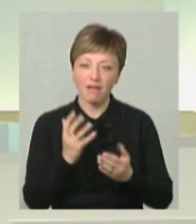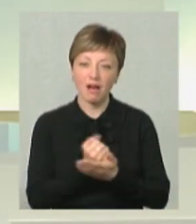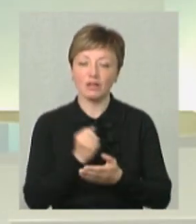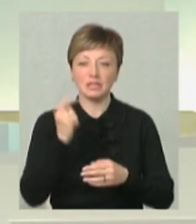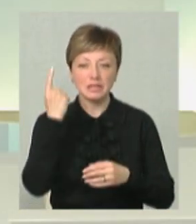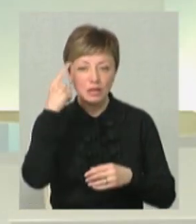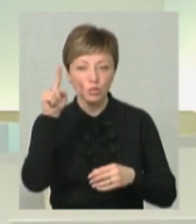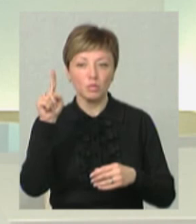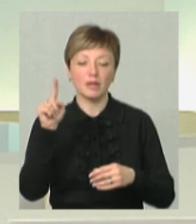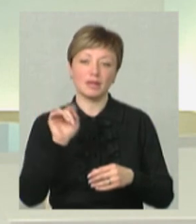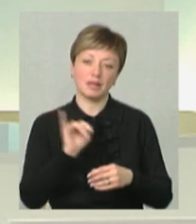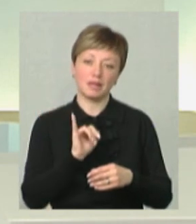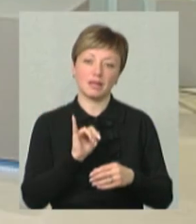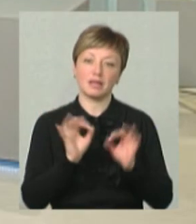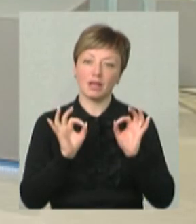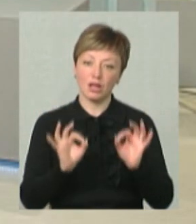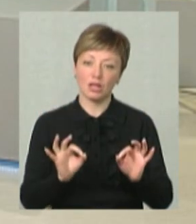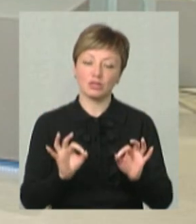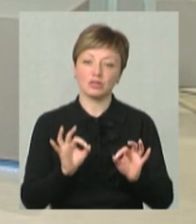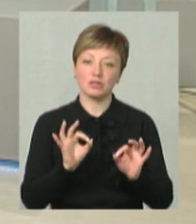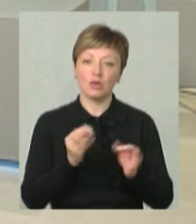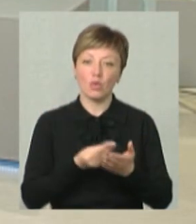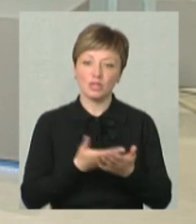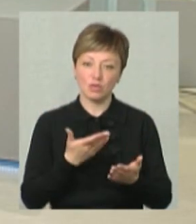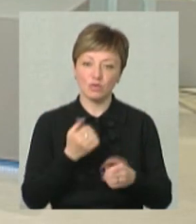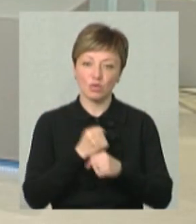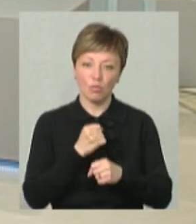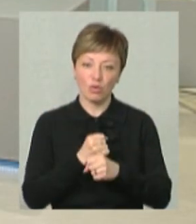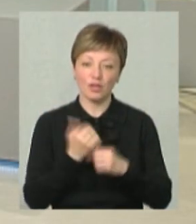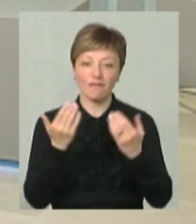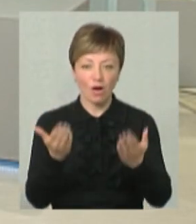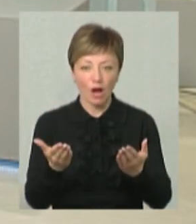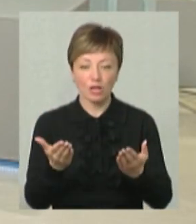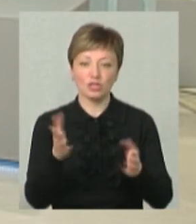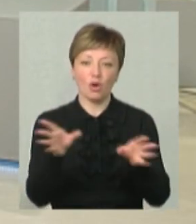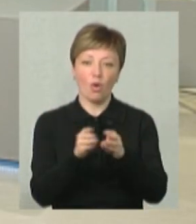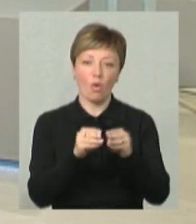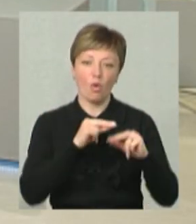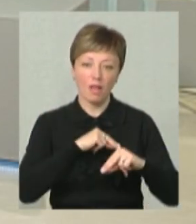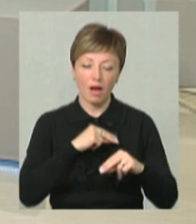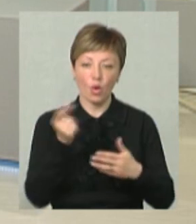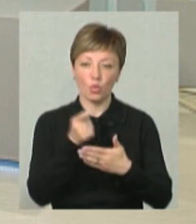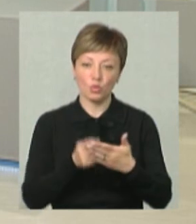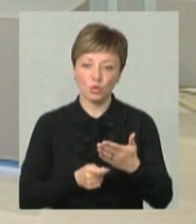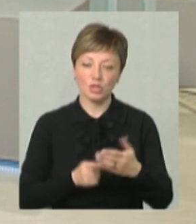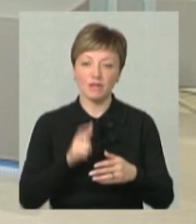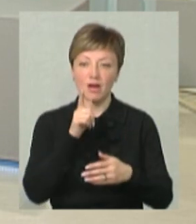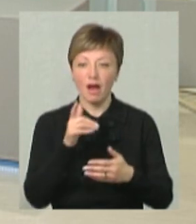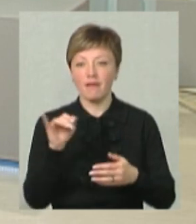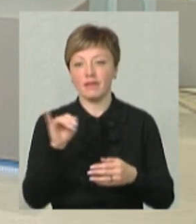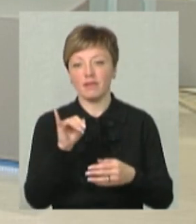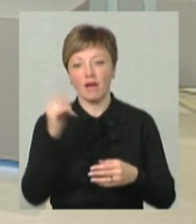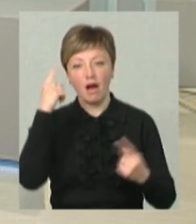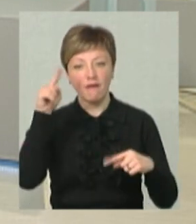задумане і належним чином оцінювалися роботи і ваших, і ваших колег, художників, графіків,